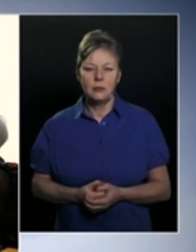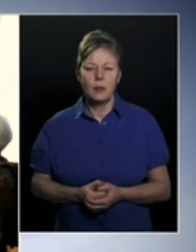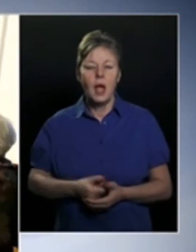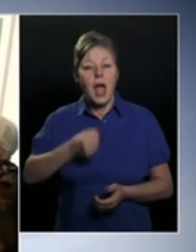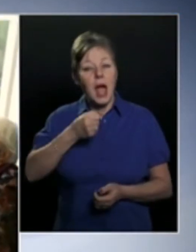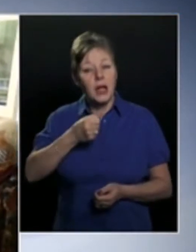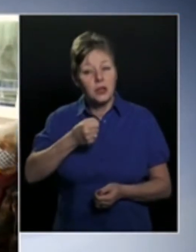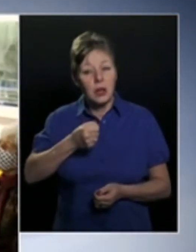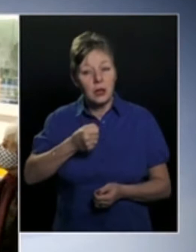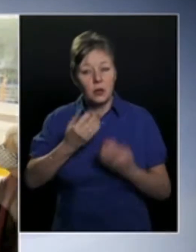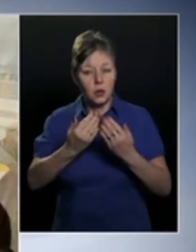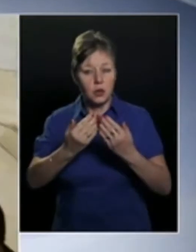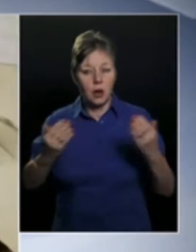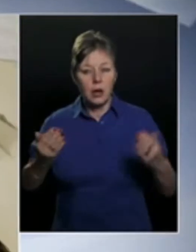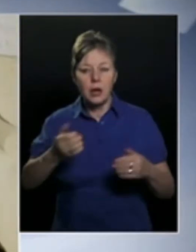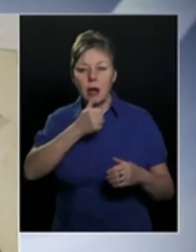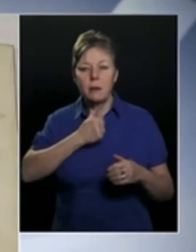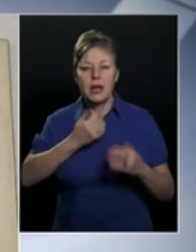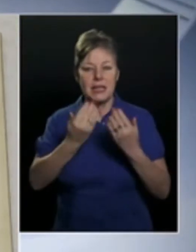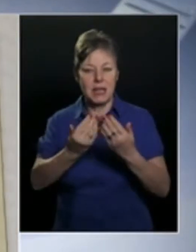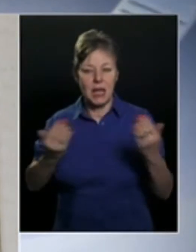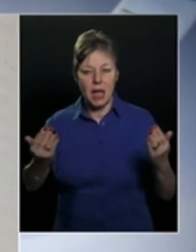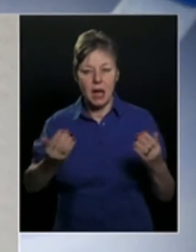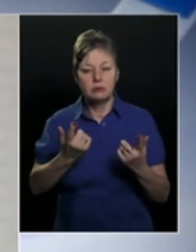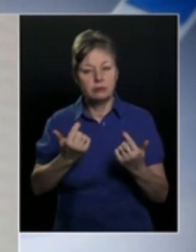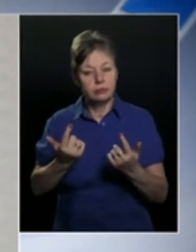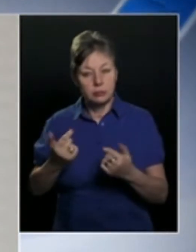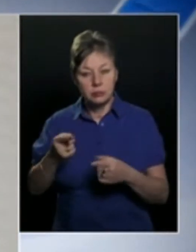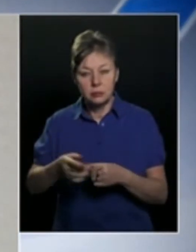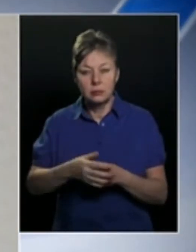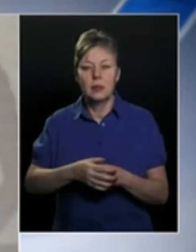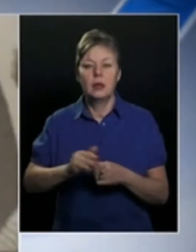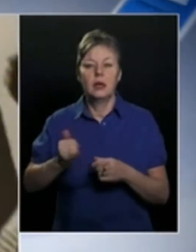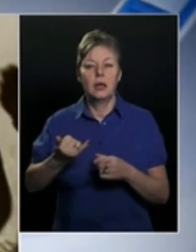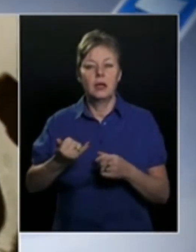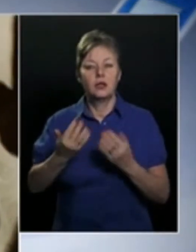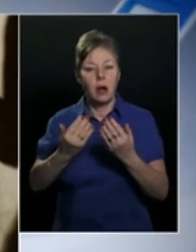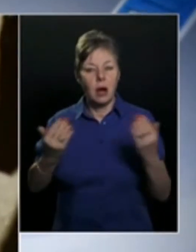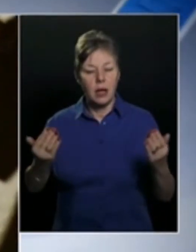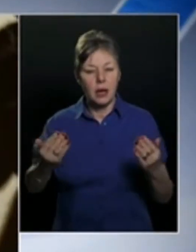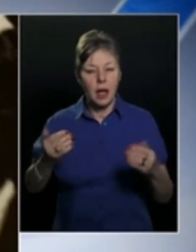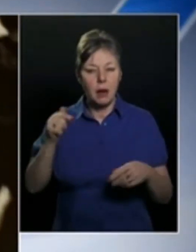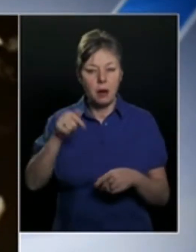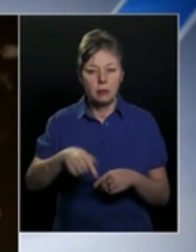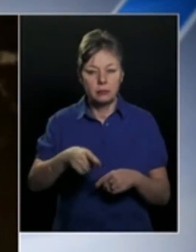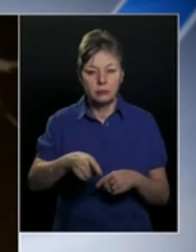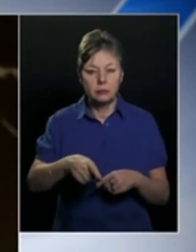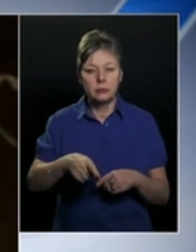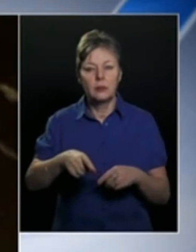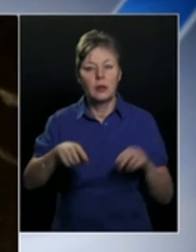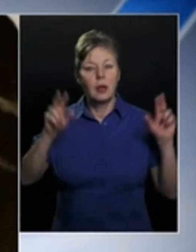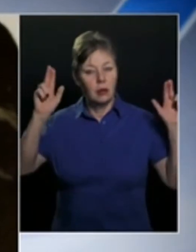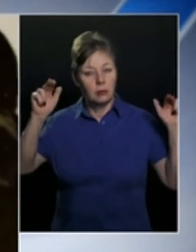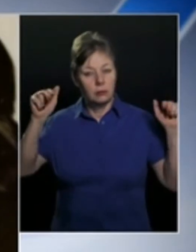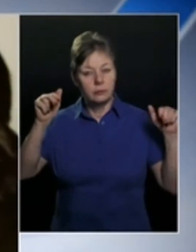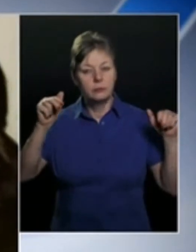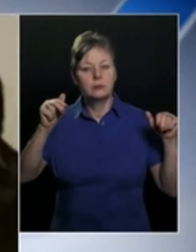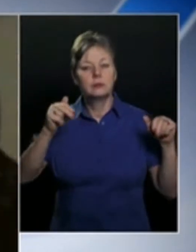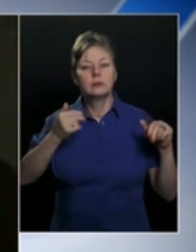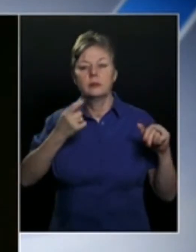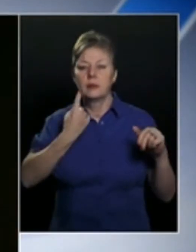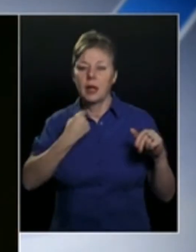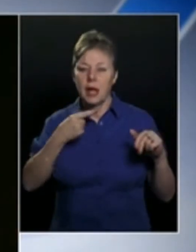Az esernyős galéria Pilinszki kiállításának meghívóján és a galériába lépve is a költő kedvenc